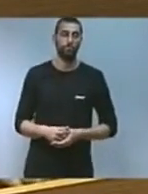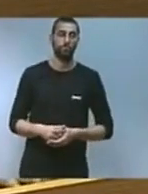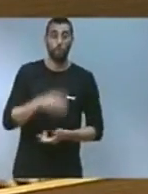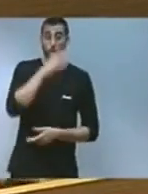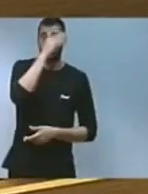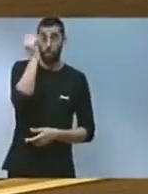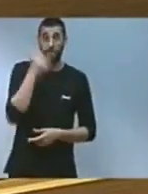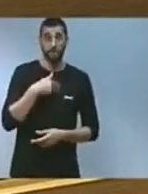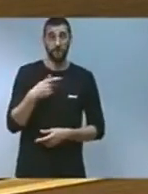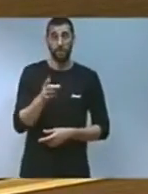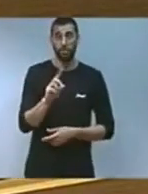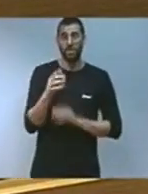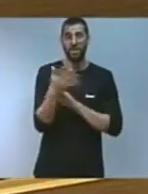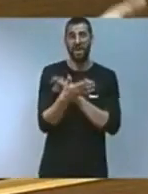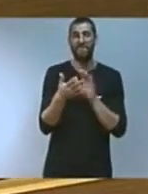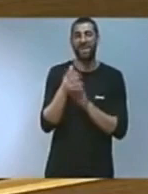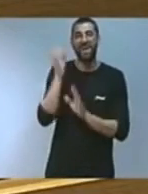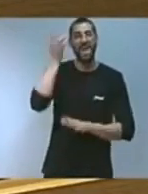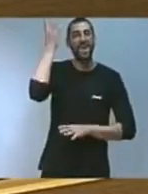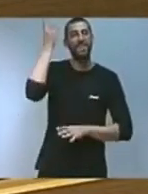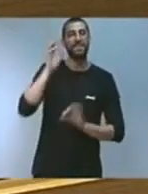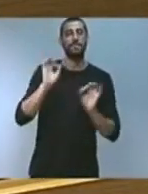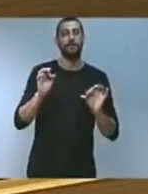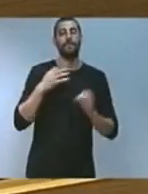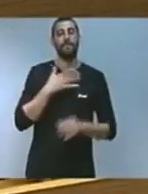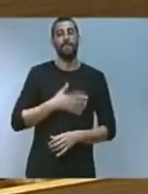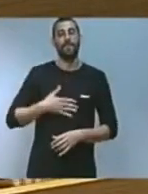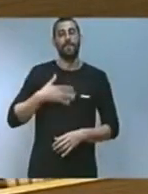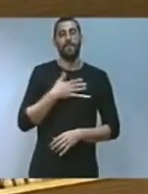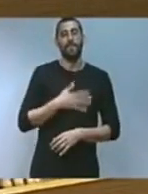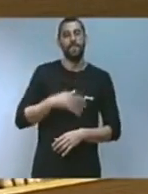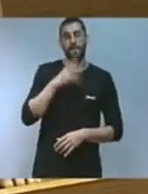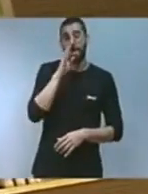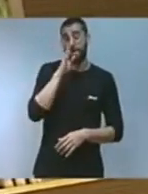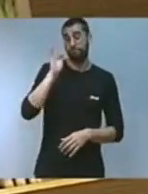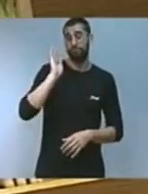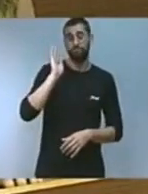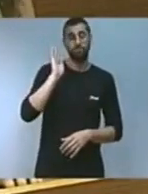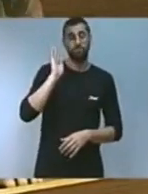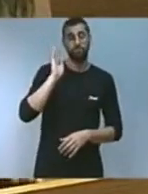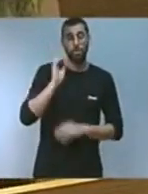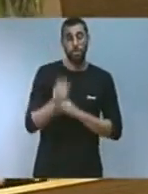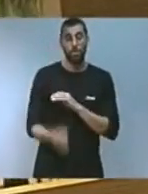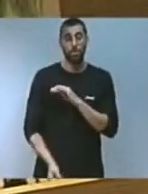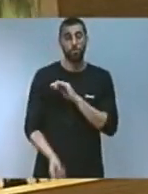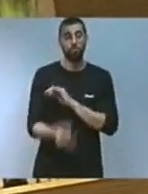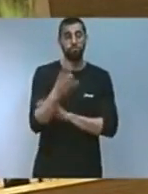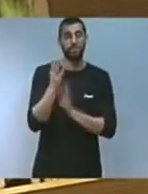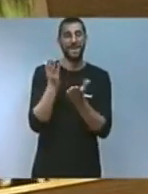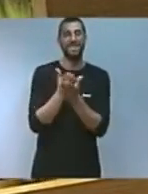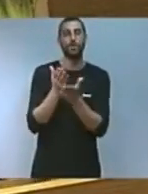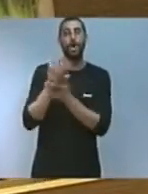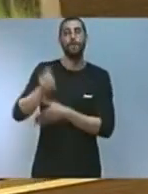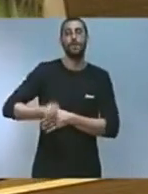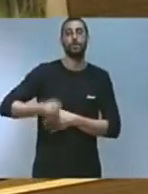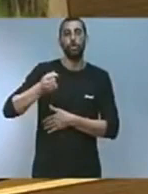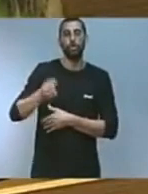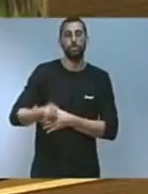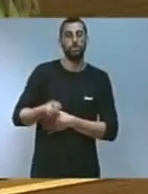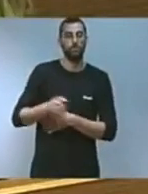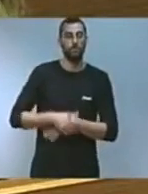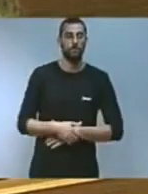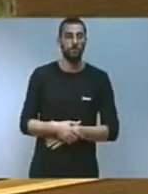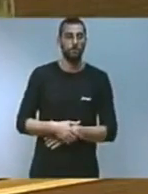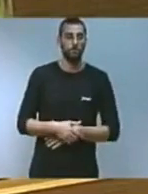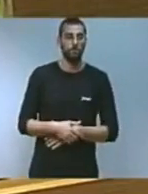de parlar d'una de les iniciatives més gratificants que es van imposar en marxa a l'anterior legislatura la creació de l'escola de pastors amb l'escola l l'honorable